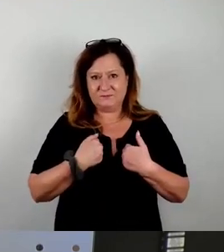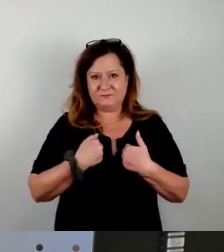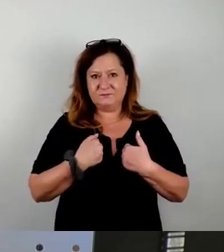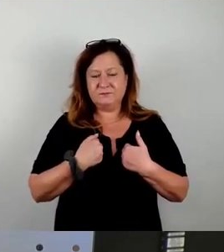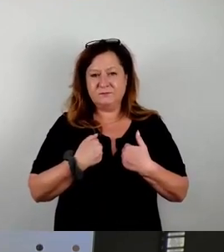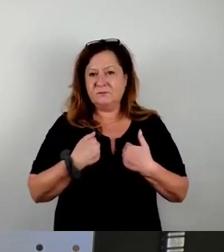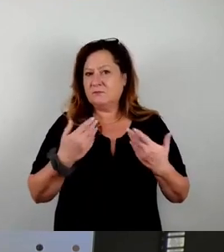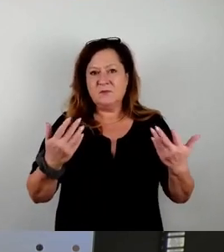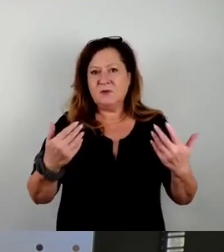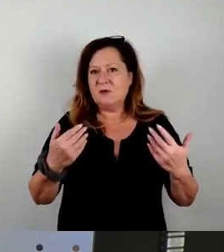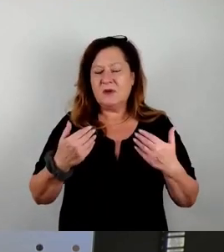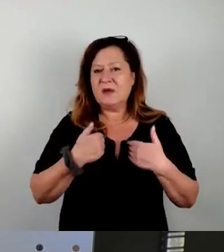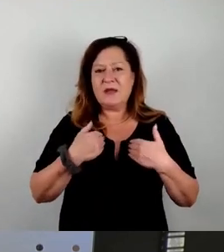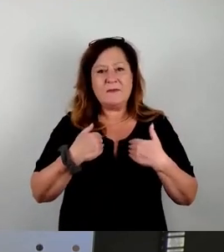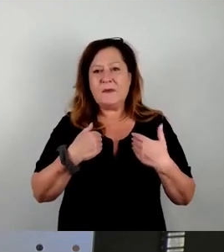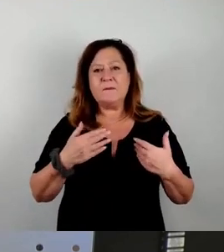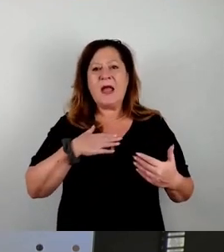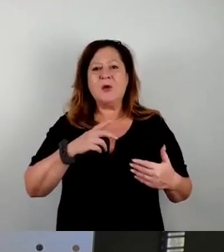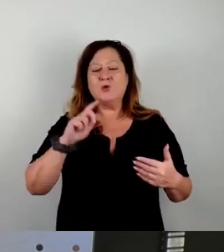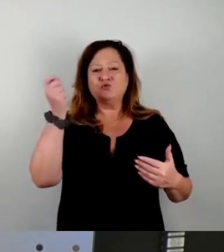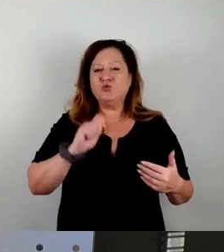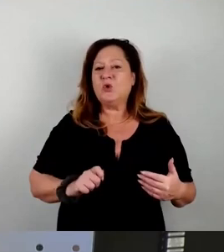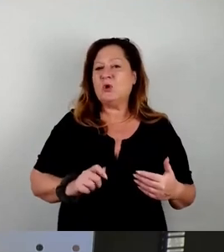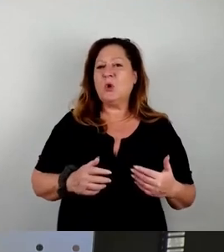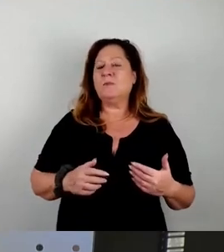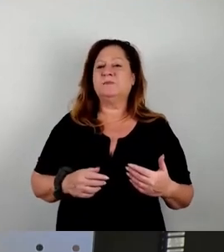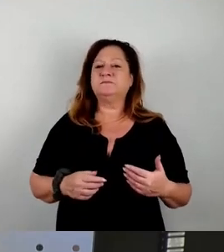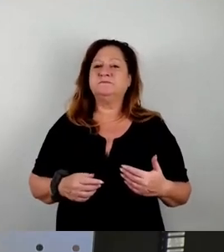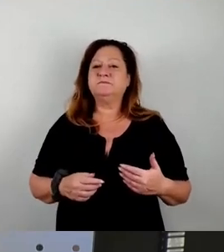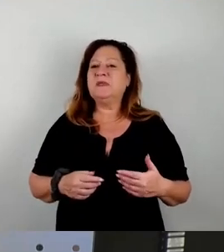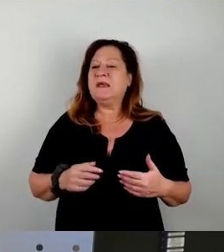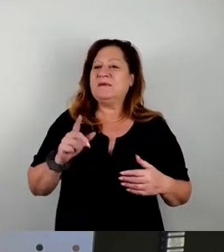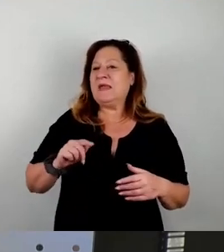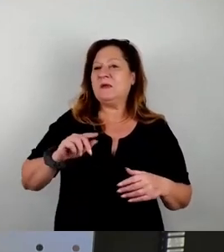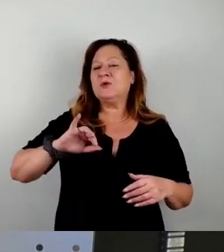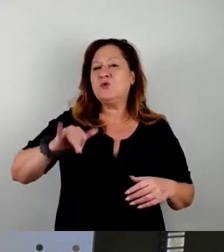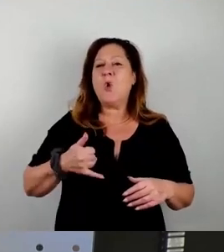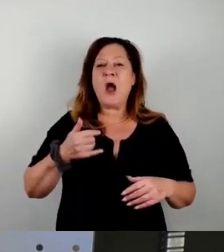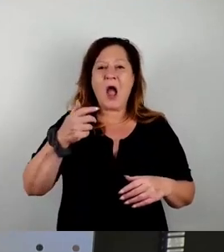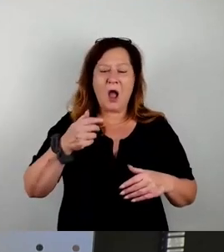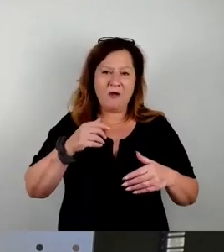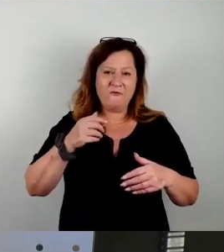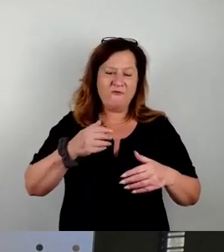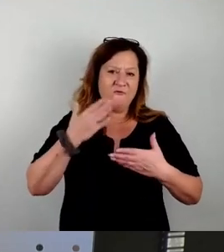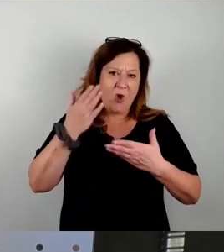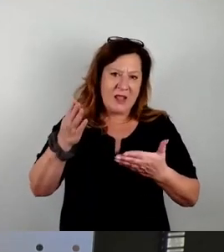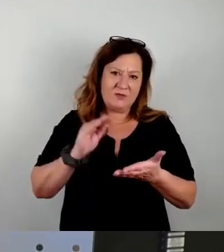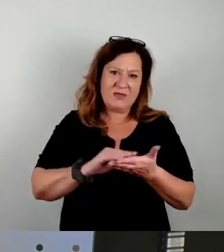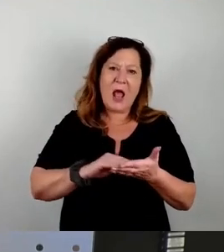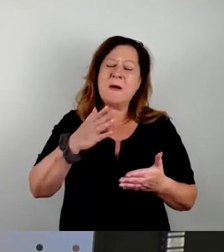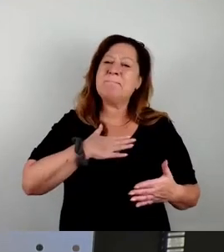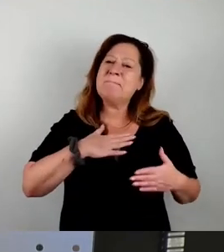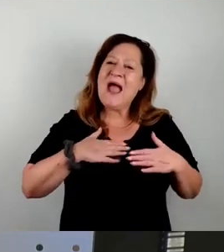meinem Physikstudium relativ wenig an Jura-Vorlesungen teilgenommen, aber mein Bauch, meine Empfinden sagt mir,